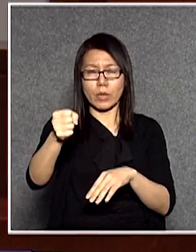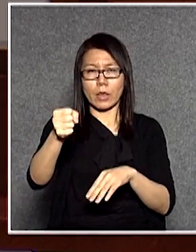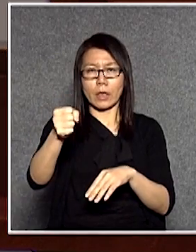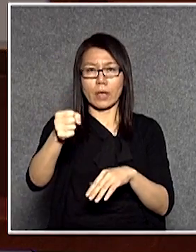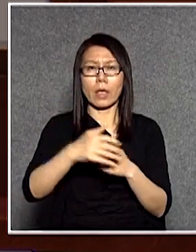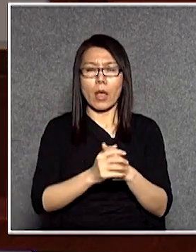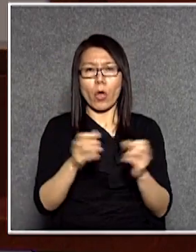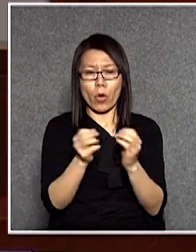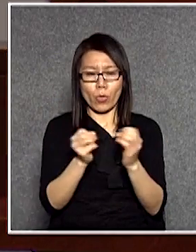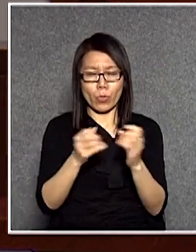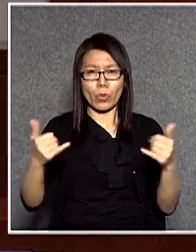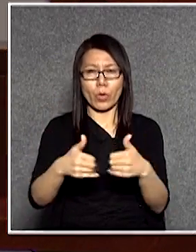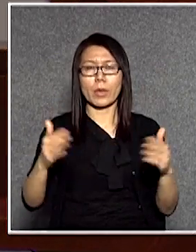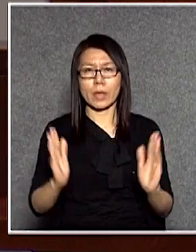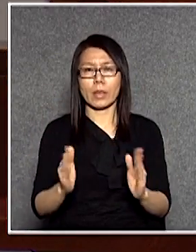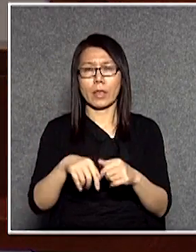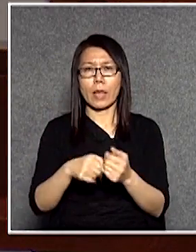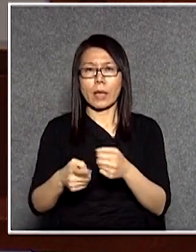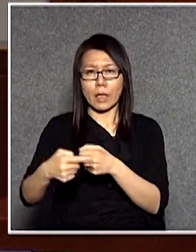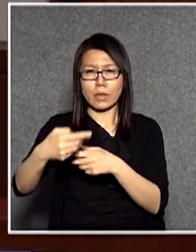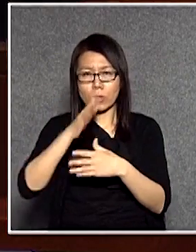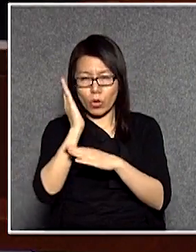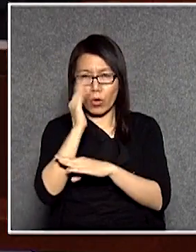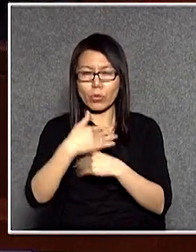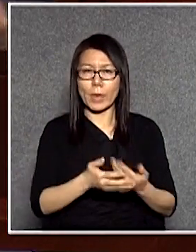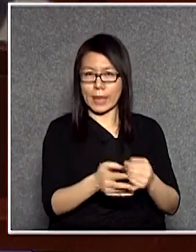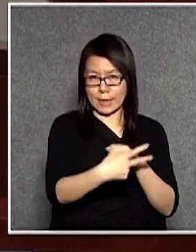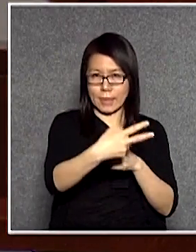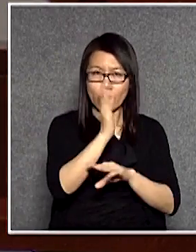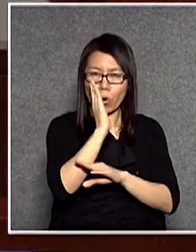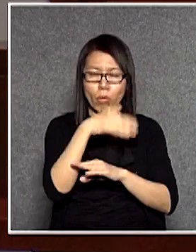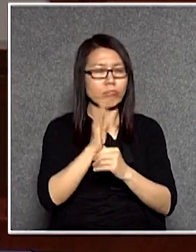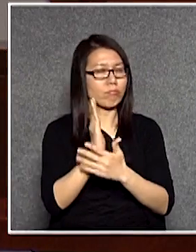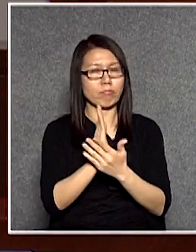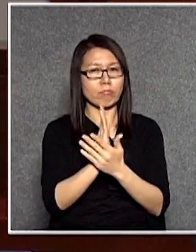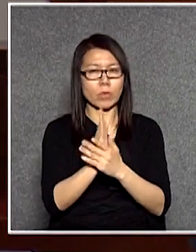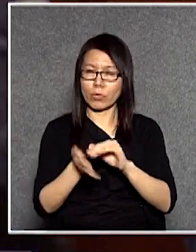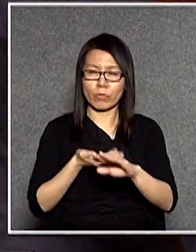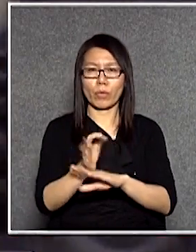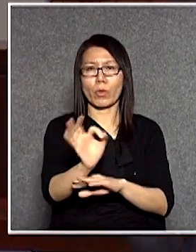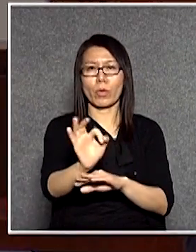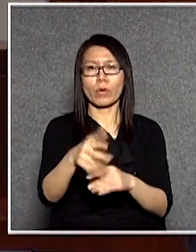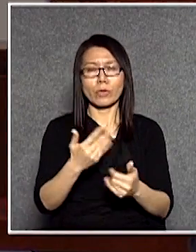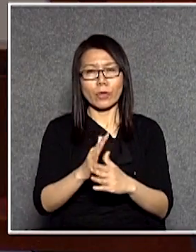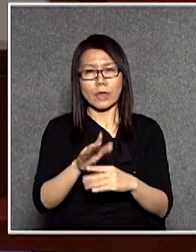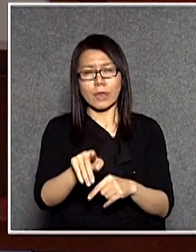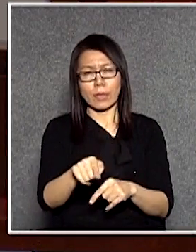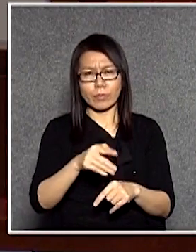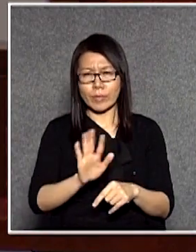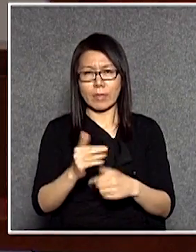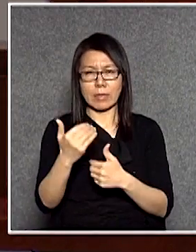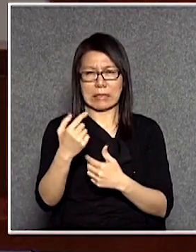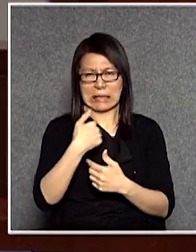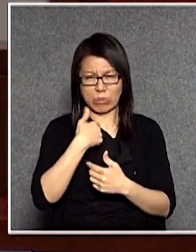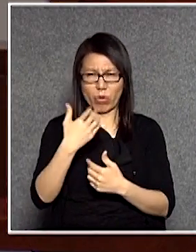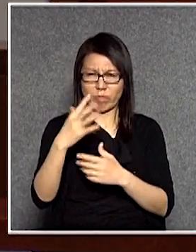會議期間我第一次發言和我現在說的話絕對不會重複所以你不需要制止我講